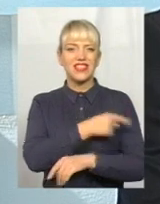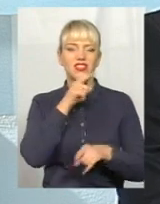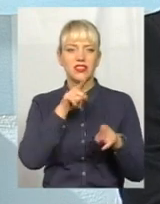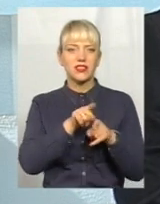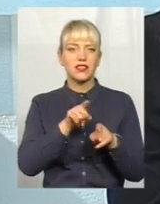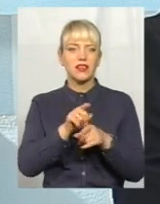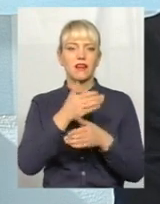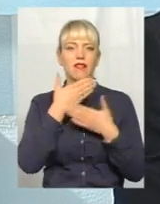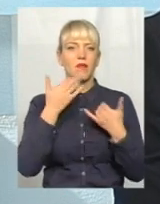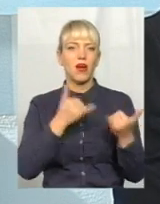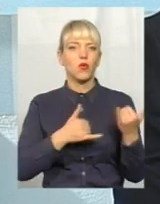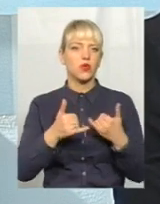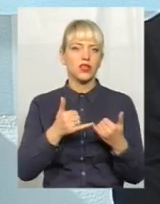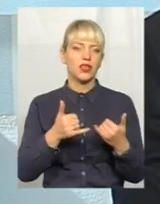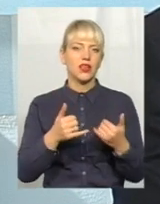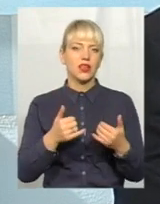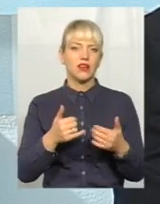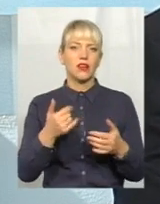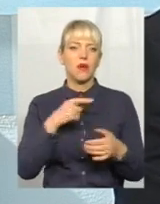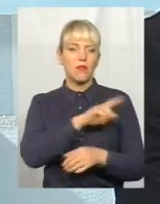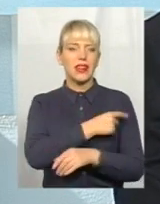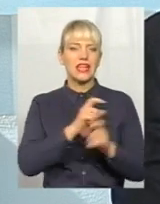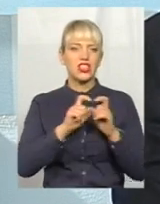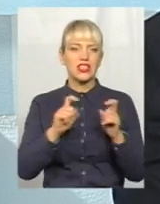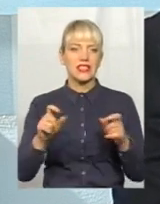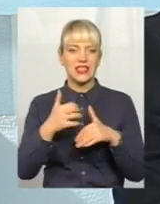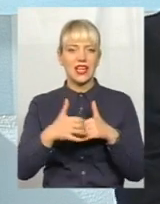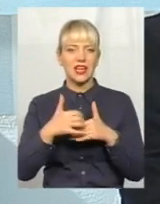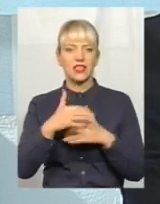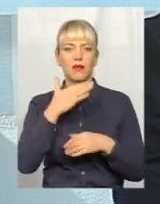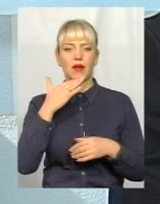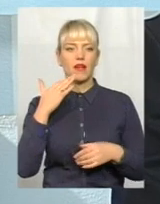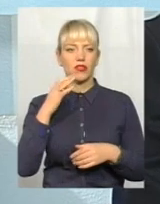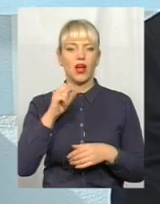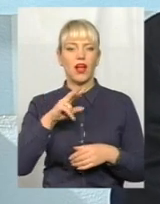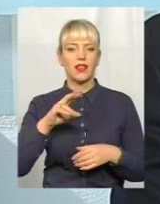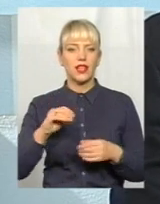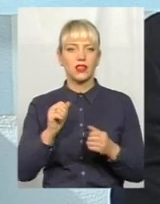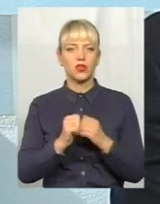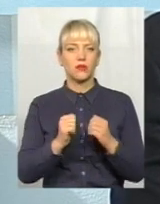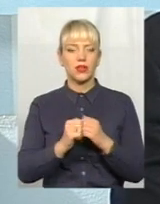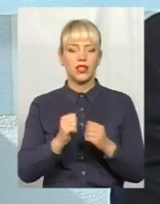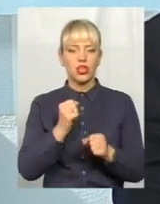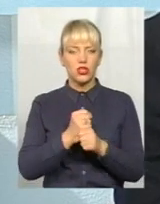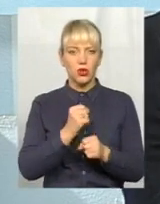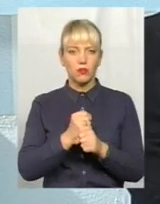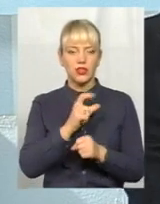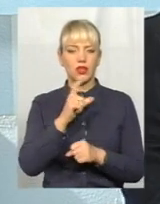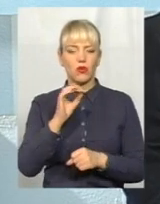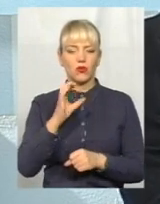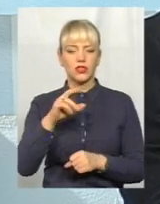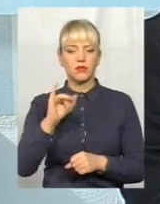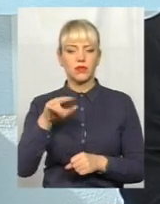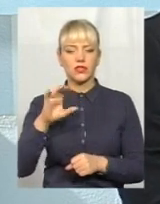Розумієте, медичних закладів середніх багато. Але зробити хоспісних медсестер, які